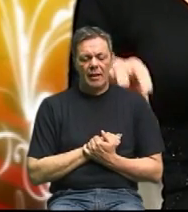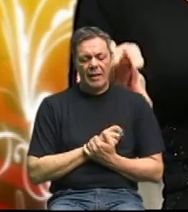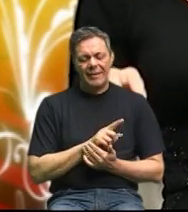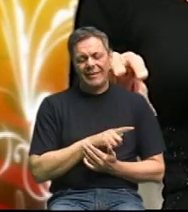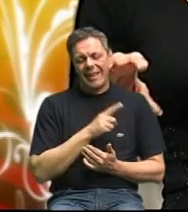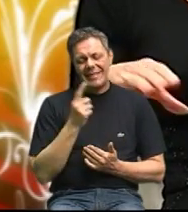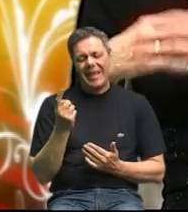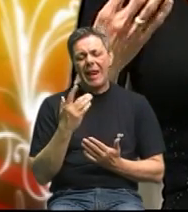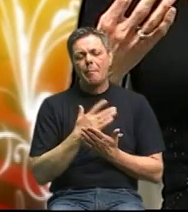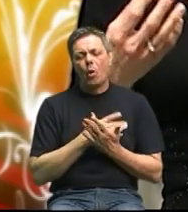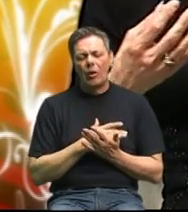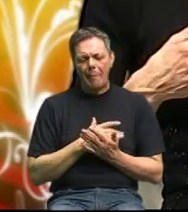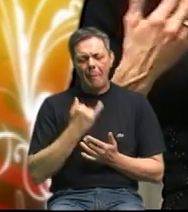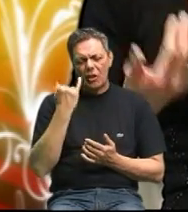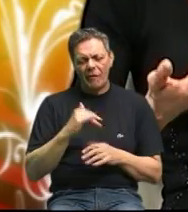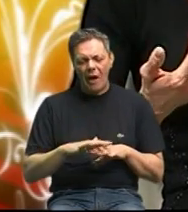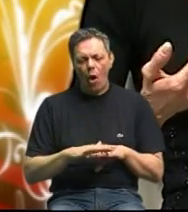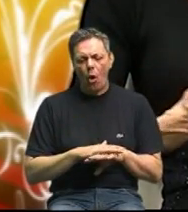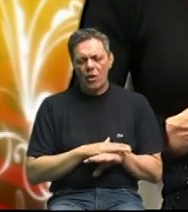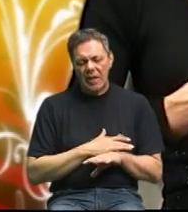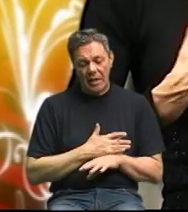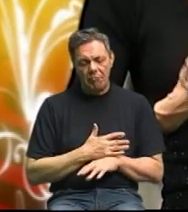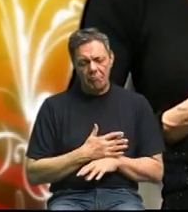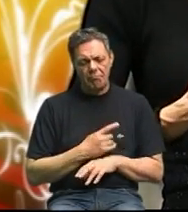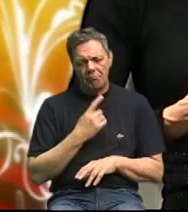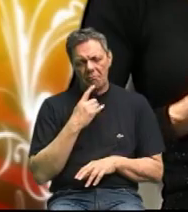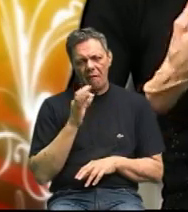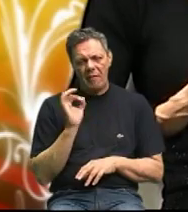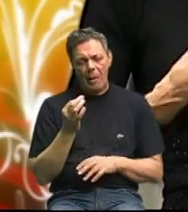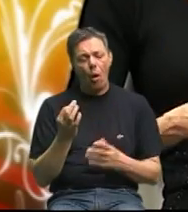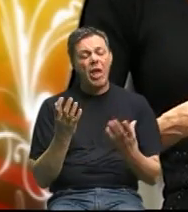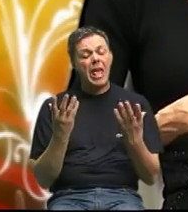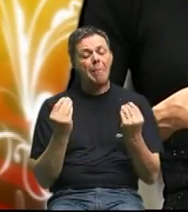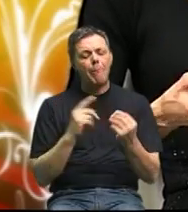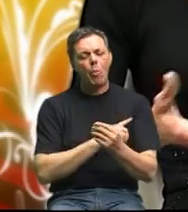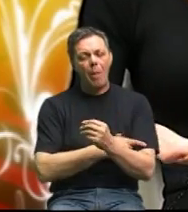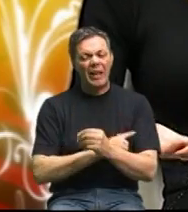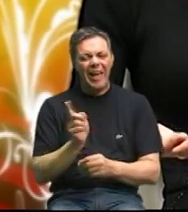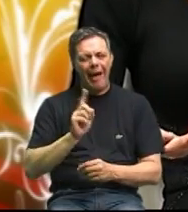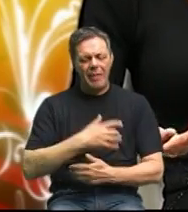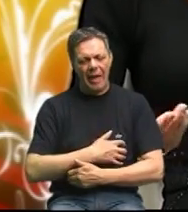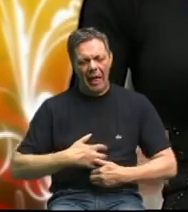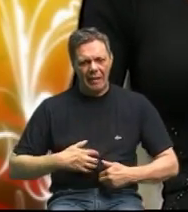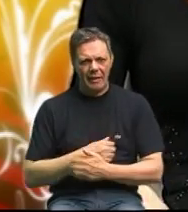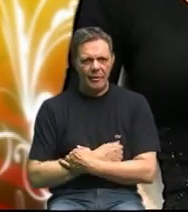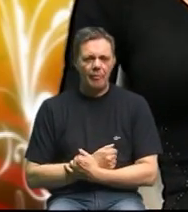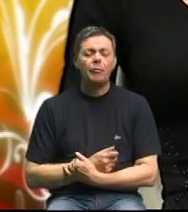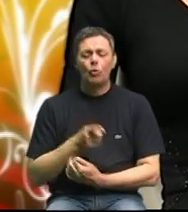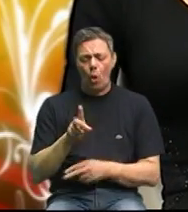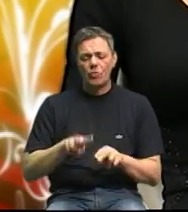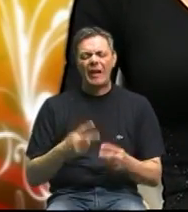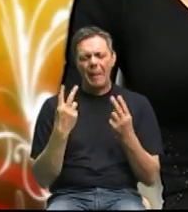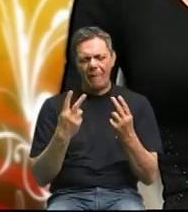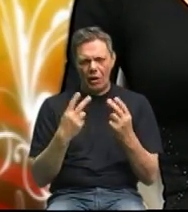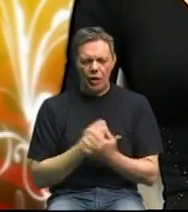program mršavljenja osjeti sa jako fino ima puno energije a nije gladan to je najbitnije to je najbitnije